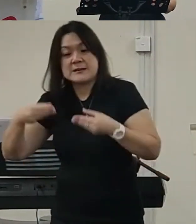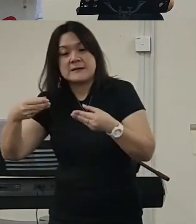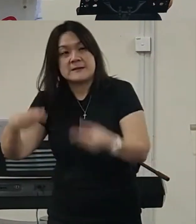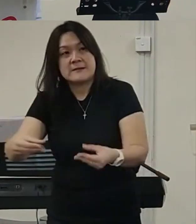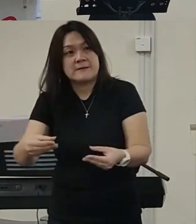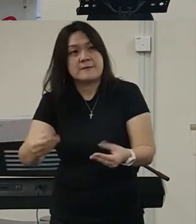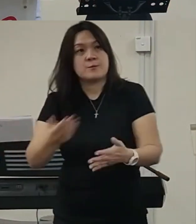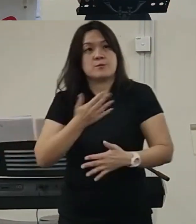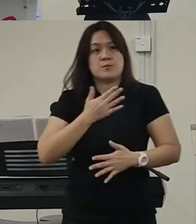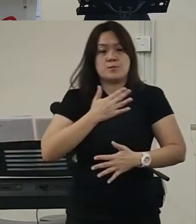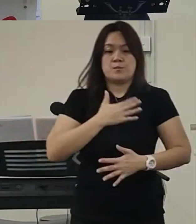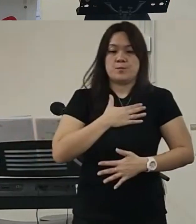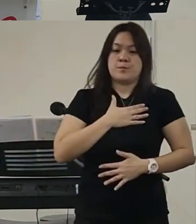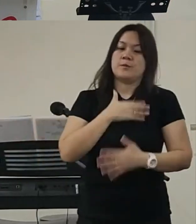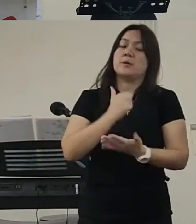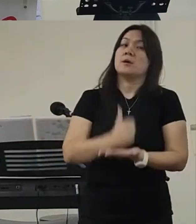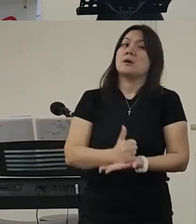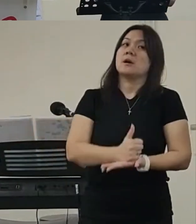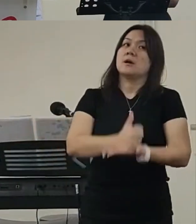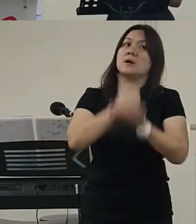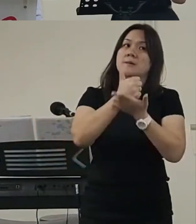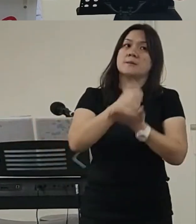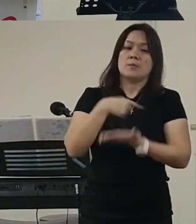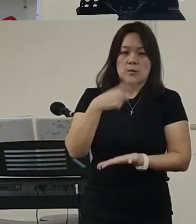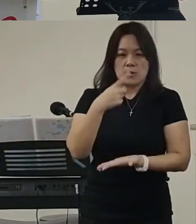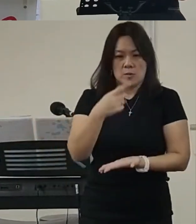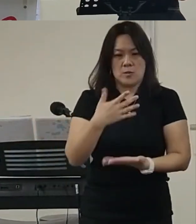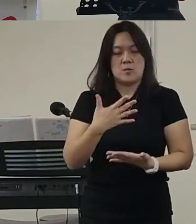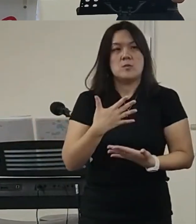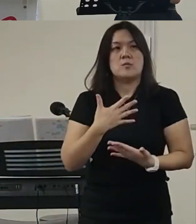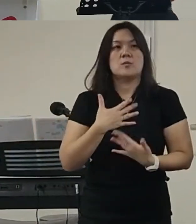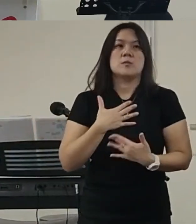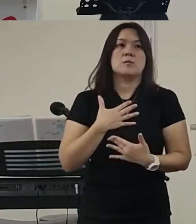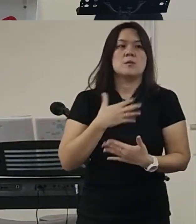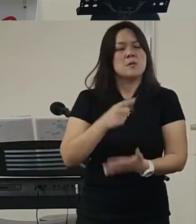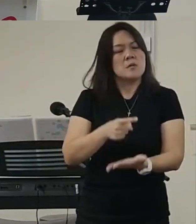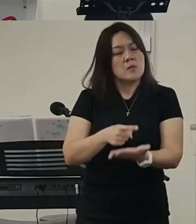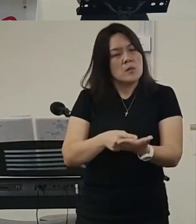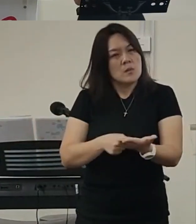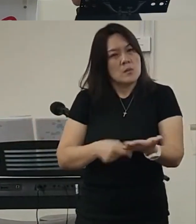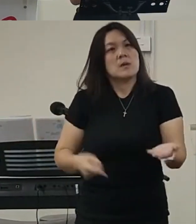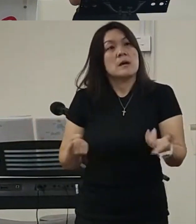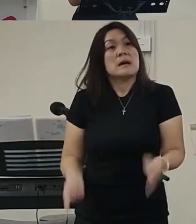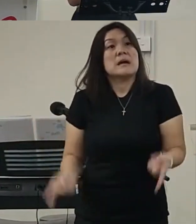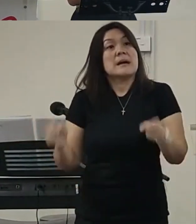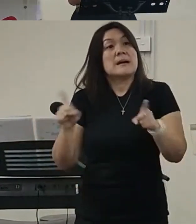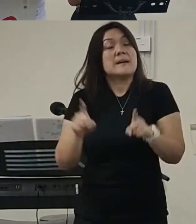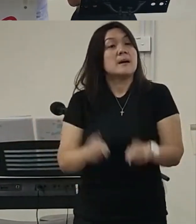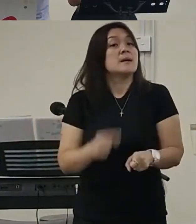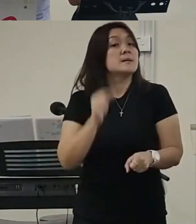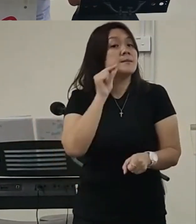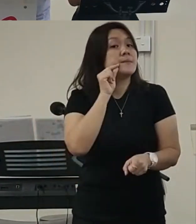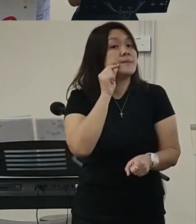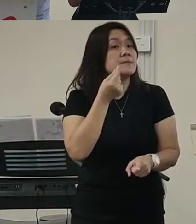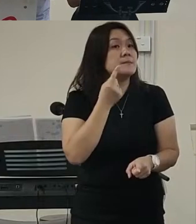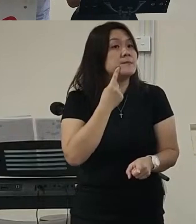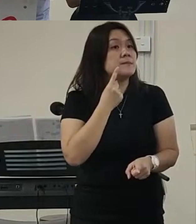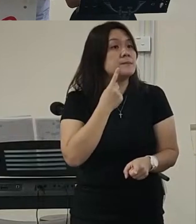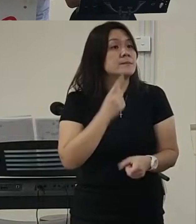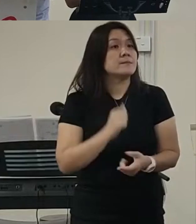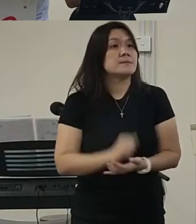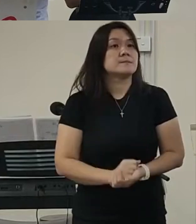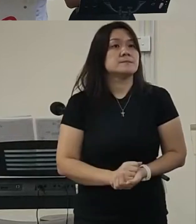所以记得啊Prajif是那一个好朋友他看见我的脸上有东西那么呢所以呢我就能够把那个东西呢宰下来